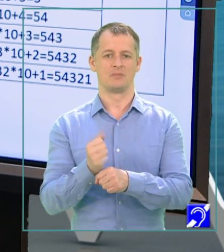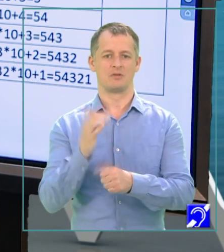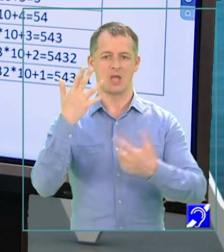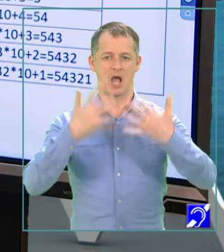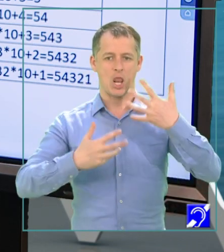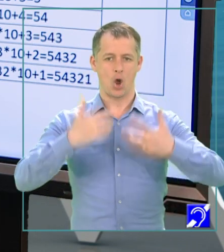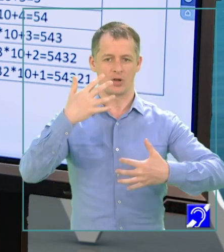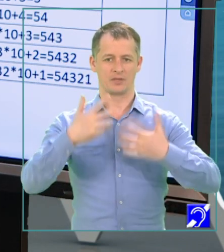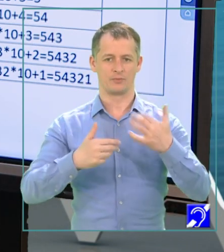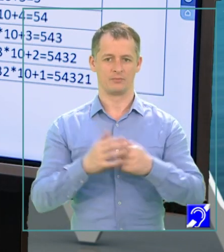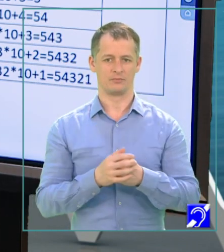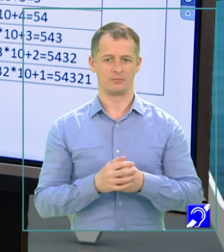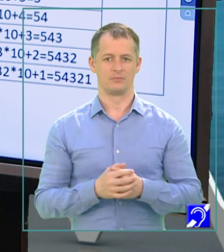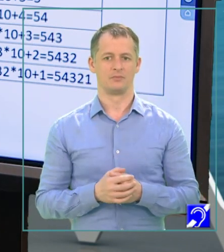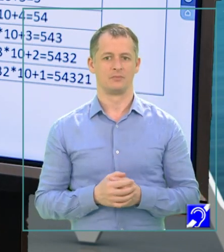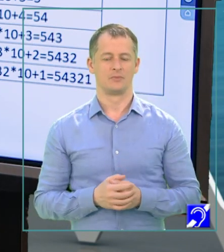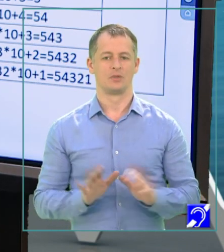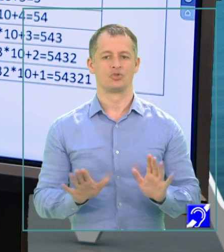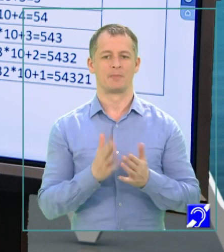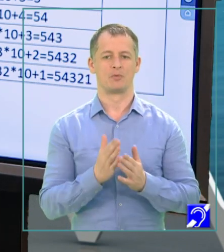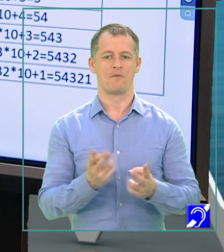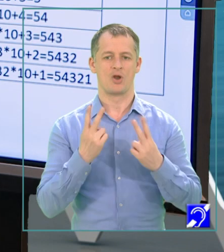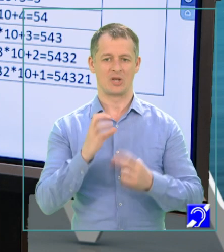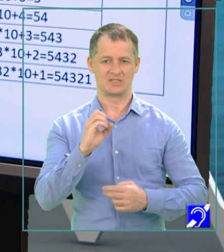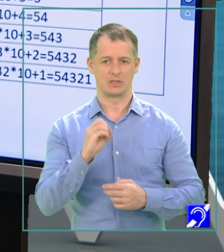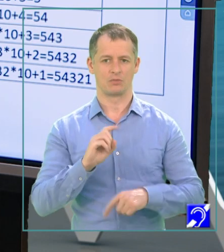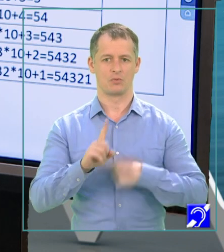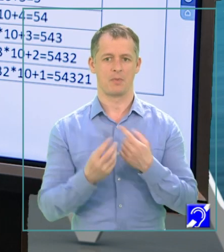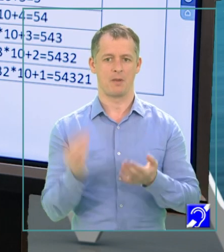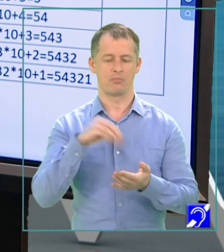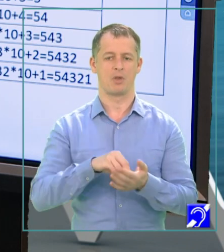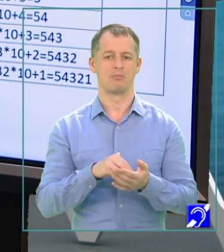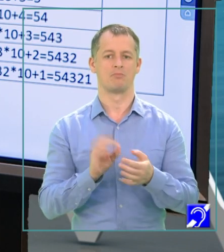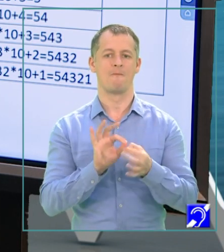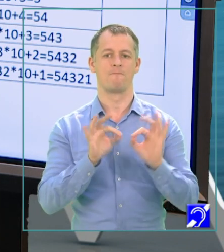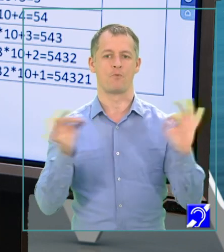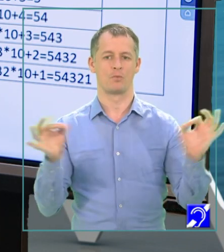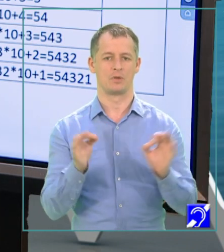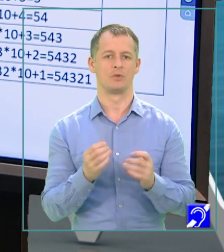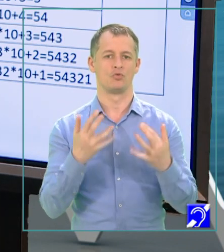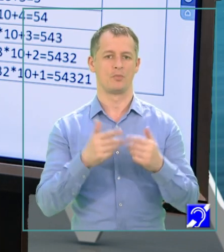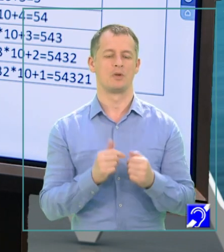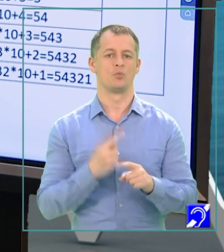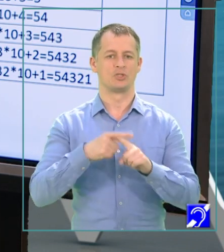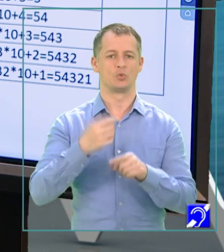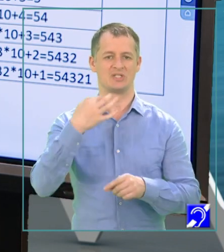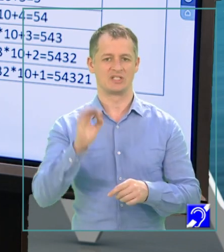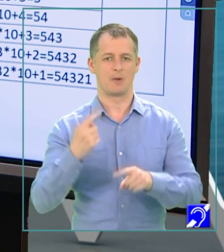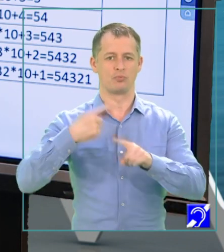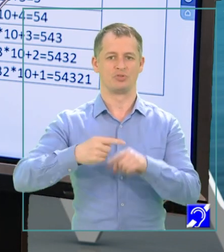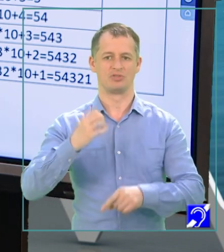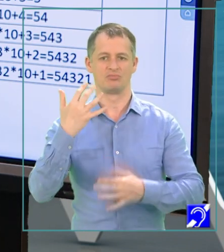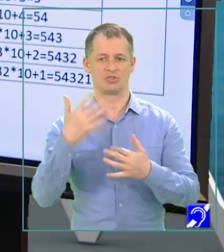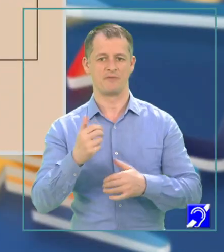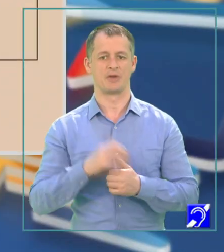Observăm că inițial oglindit pornește cu valoarea 0 și apoi aplicăm formula numărul înmulțit cu 10 plus cifra. Uitați,